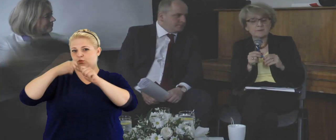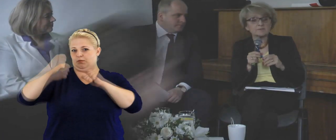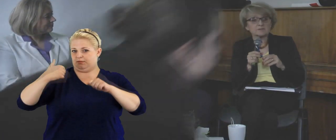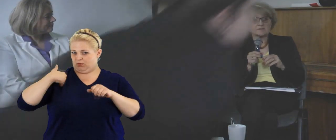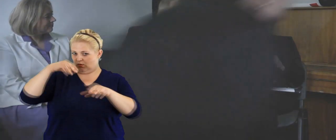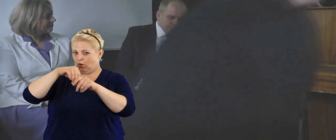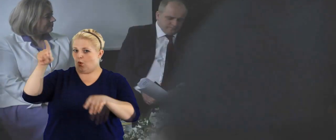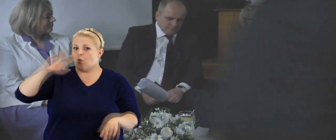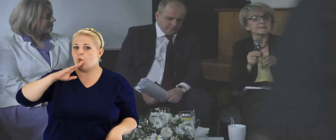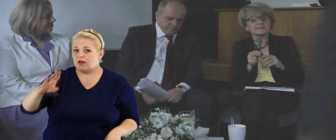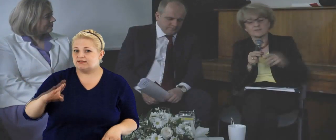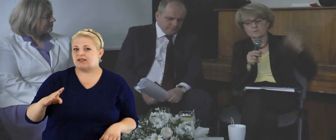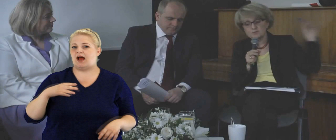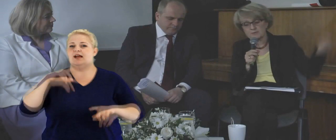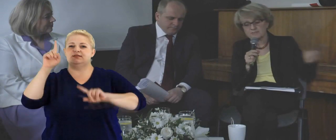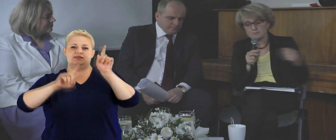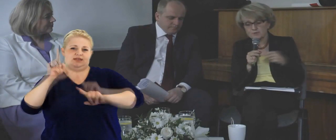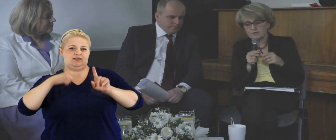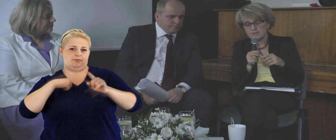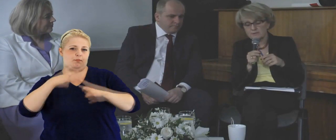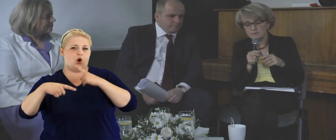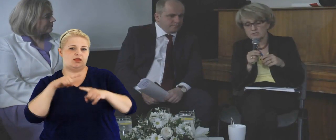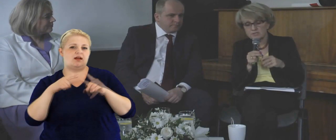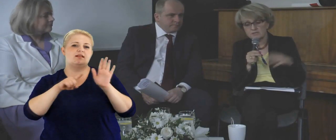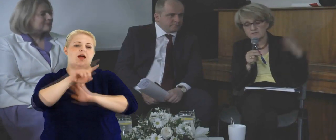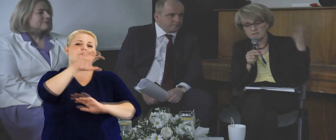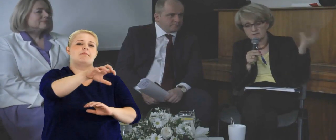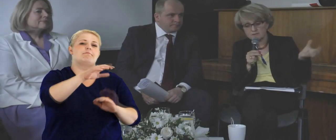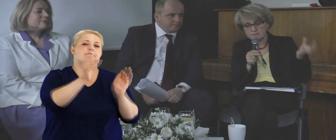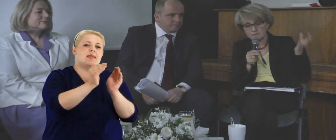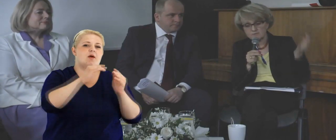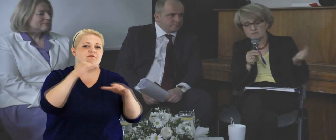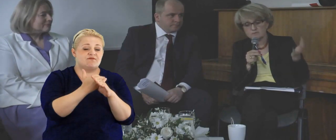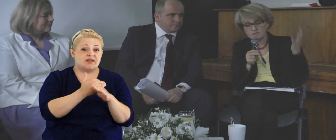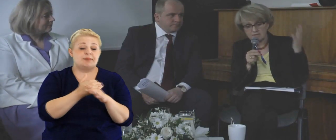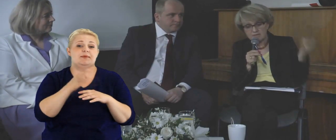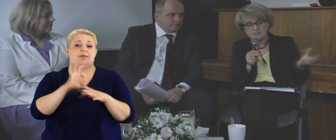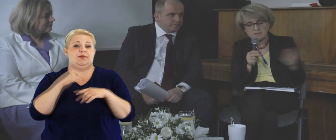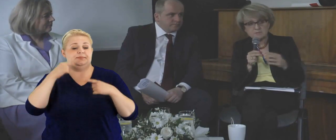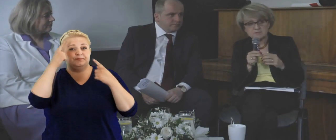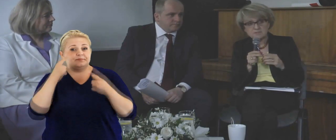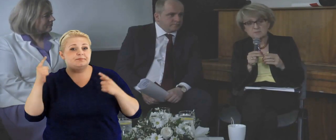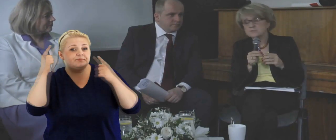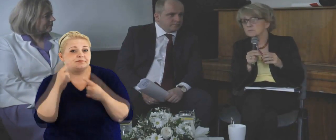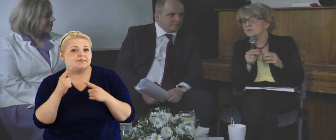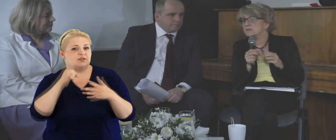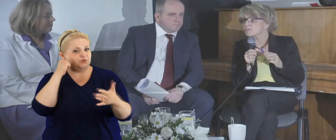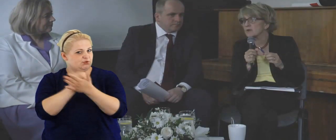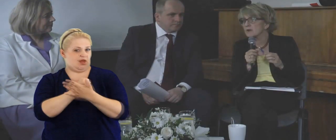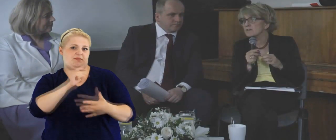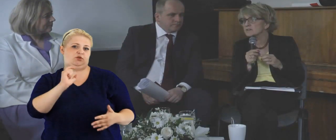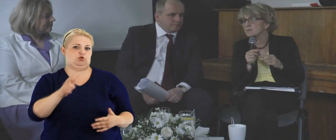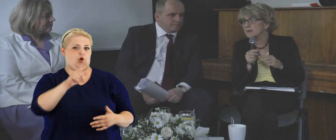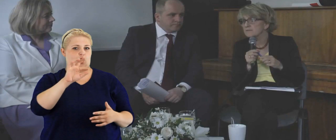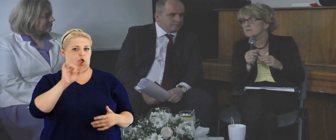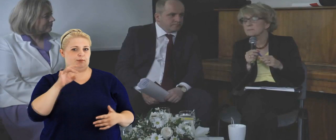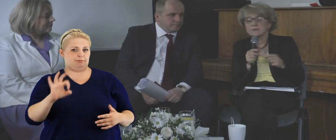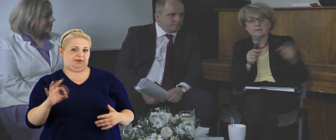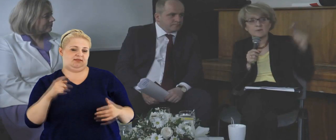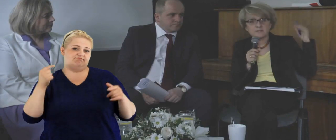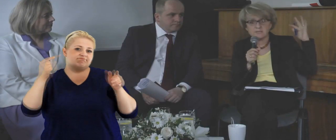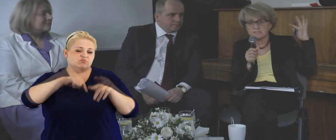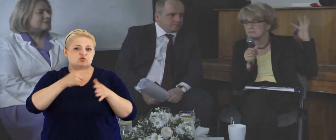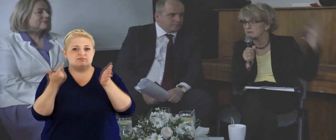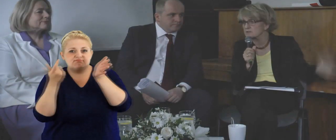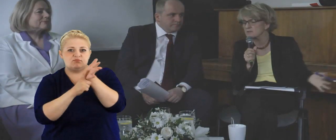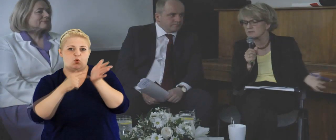współpracowałam wtedy z USA i zrobiliśmy razem politykę dla małych i średnich. Wtedy doszłam do wniosku, że trzeba by coś zrobić z lobbyingiem, uregulować go prawnie i